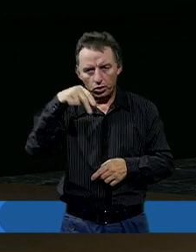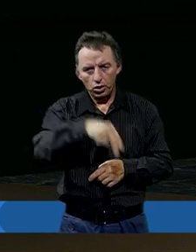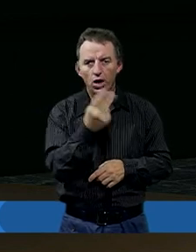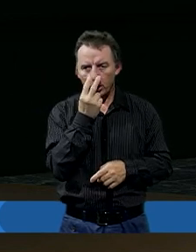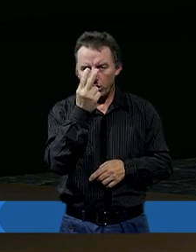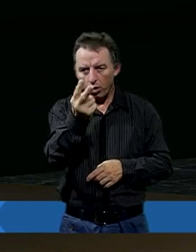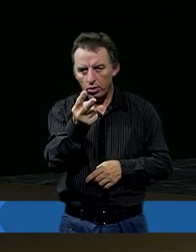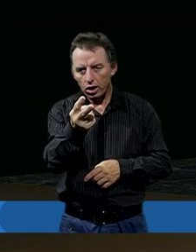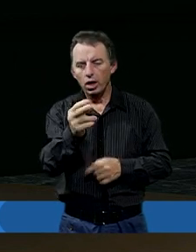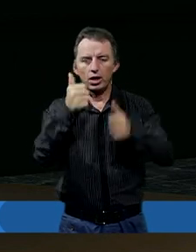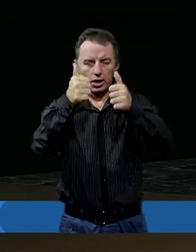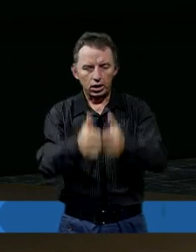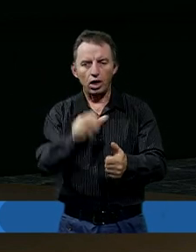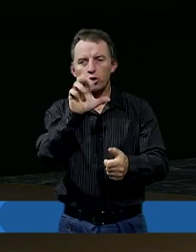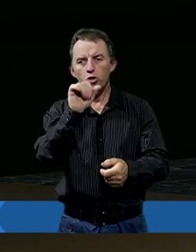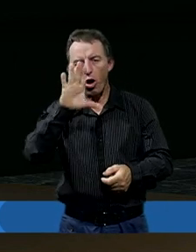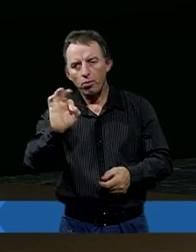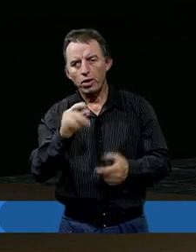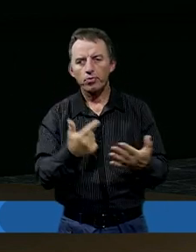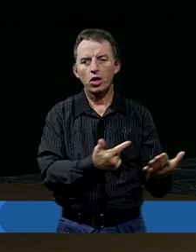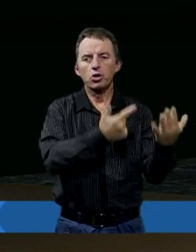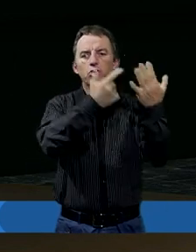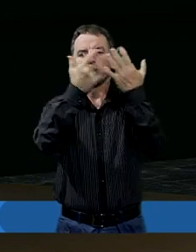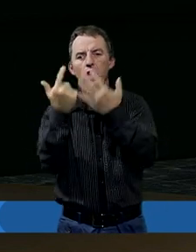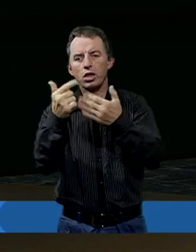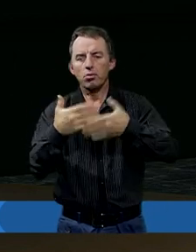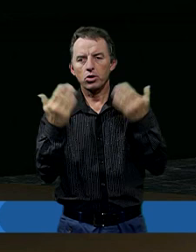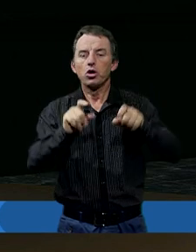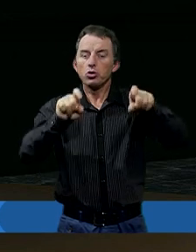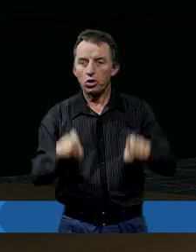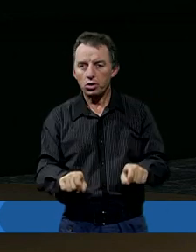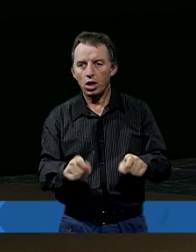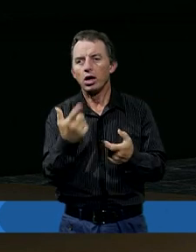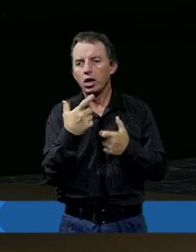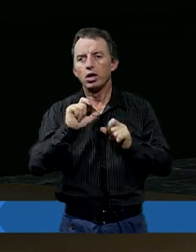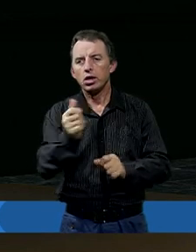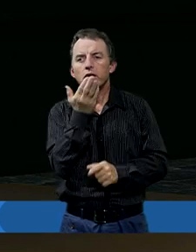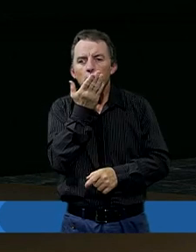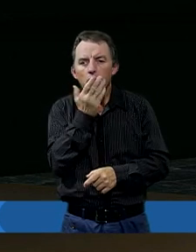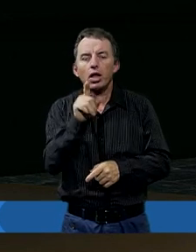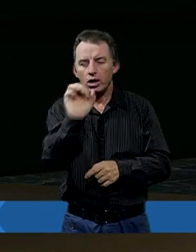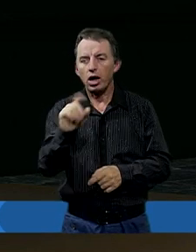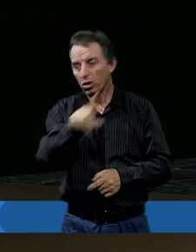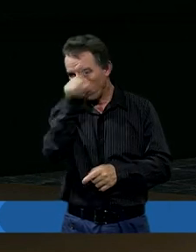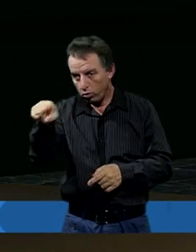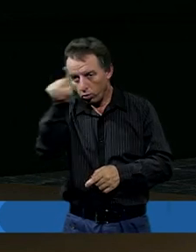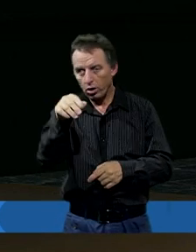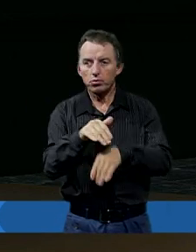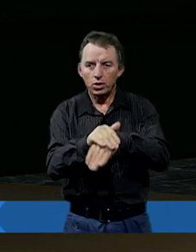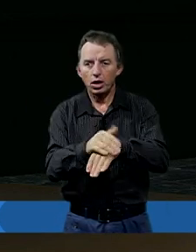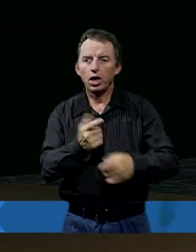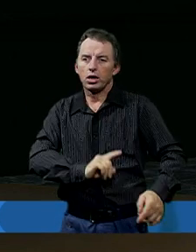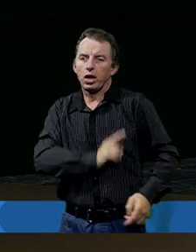zobaczyli stan Hioba i siedem dni siedzieli i nic nie mówili. Skoro oni tak zareagowali,